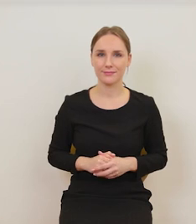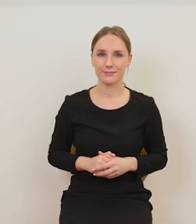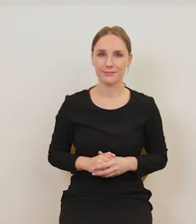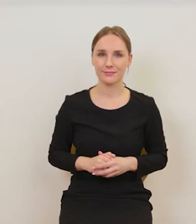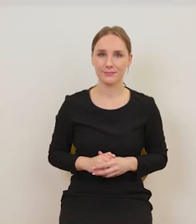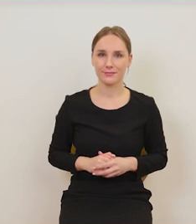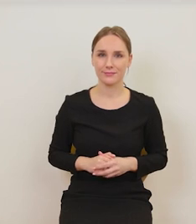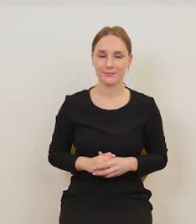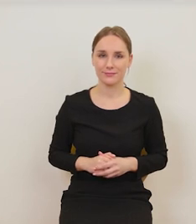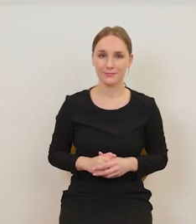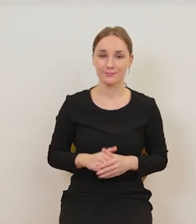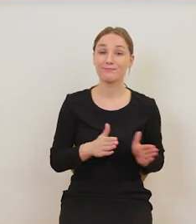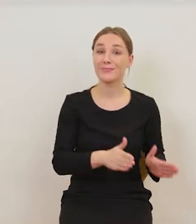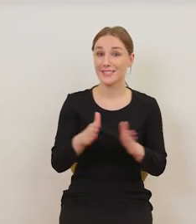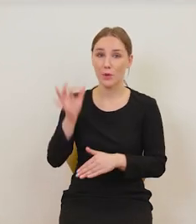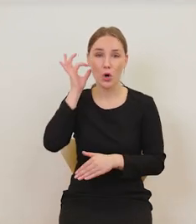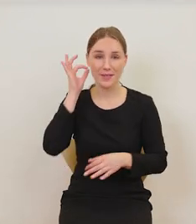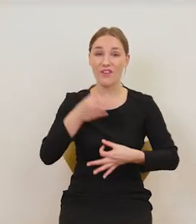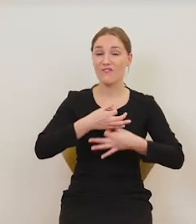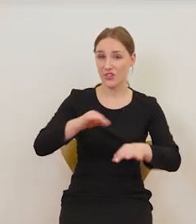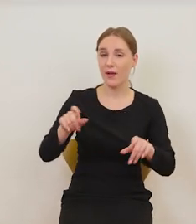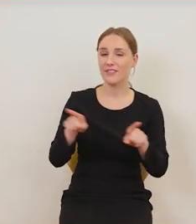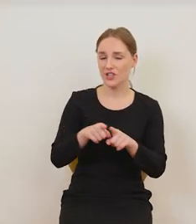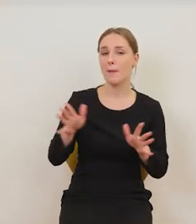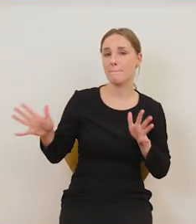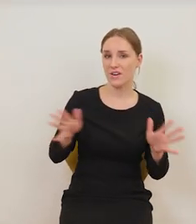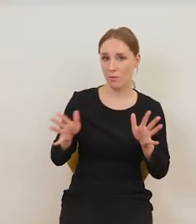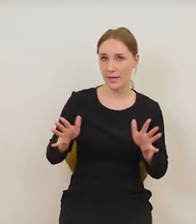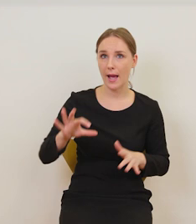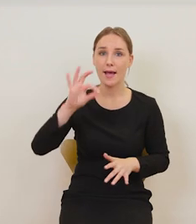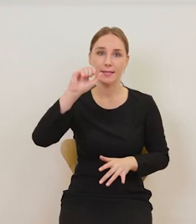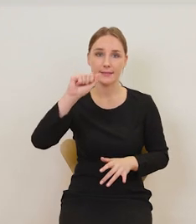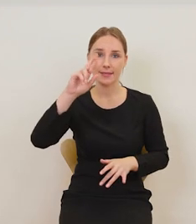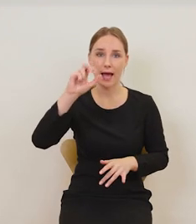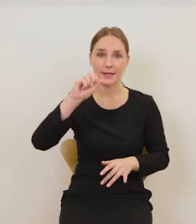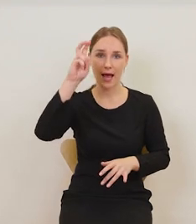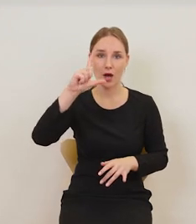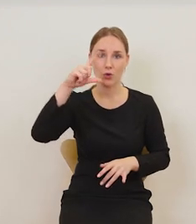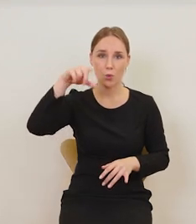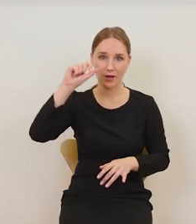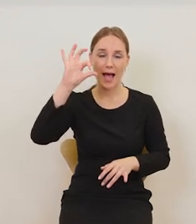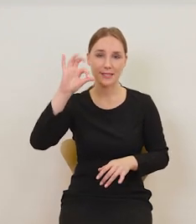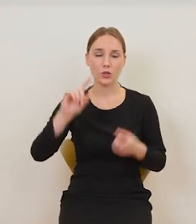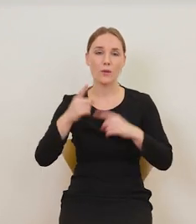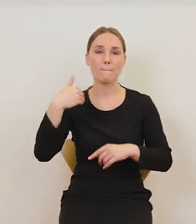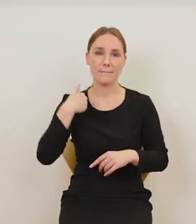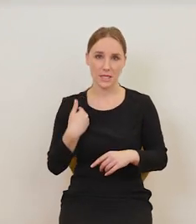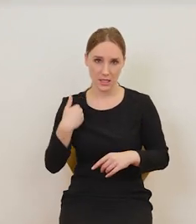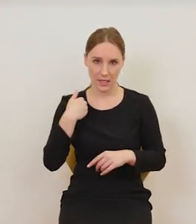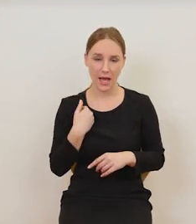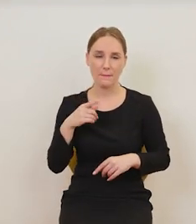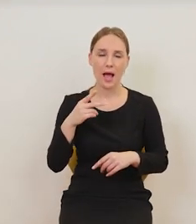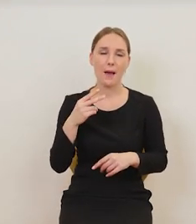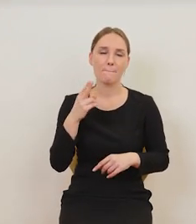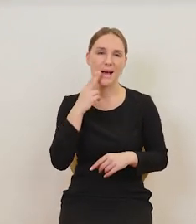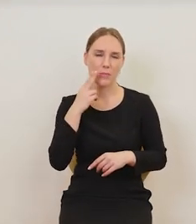I kolejna kobieta wyzwolona, performerka również, Sara Lucas, Brytyjka, z papierosem, trochę zmiętym